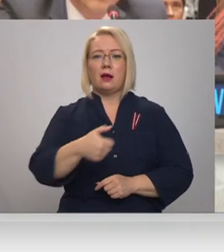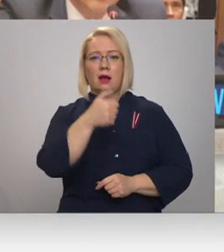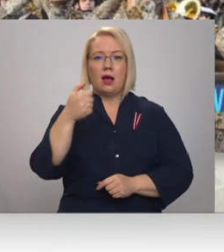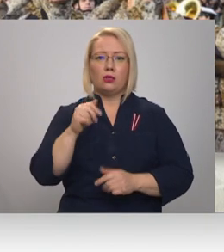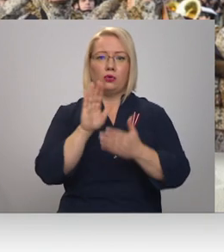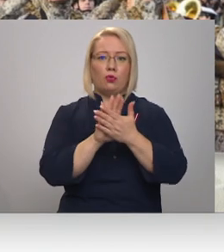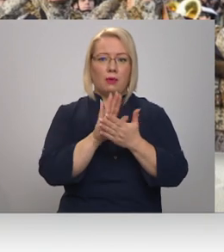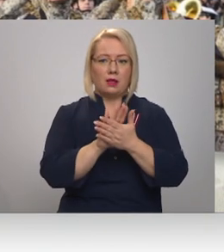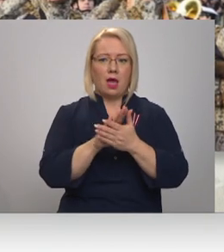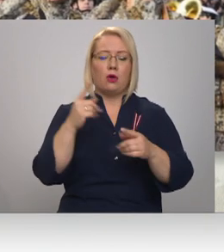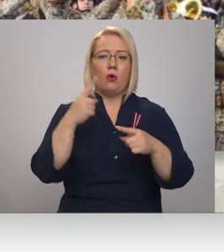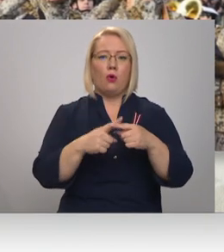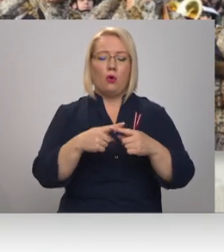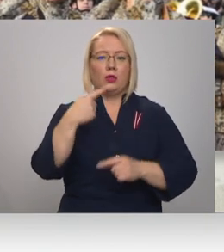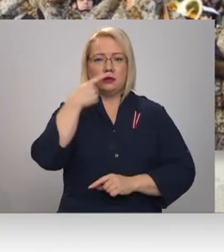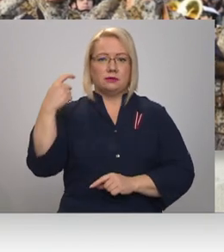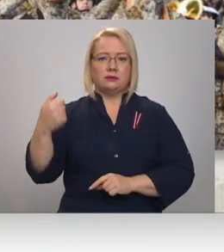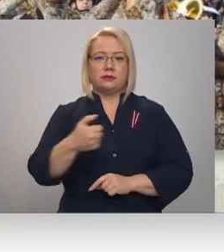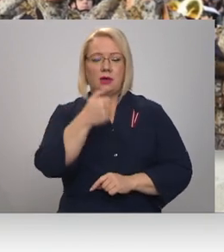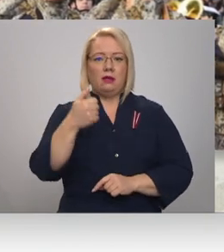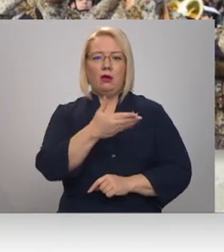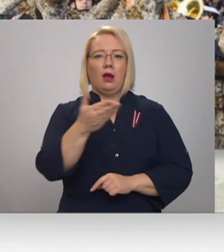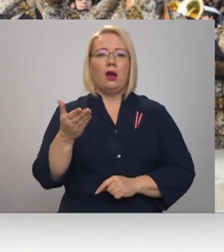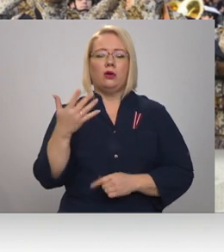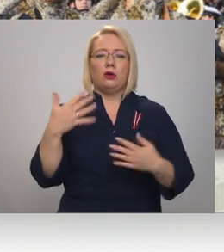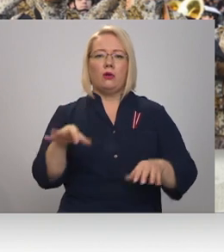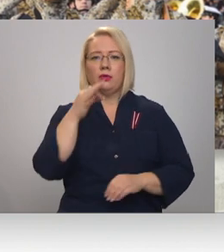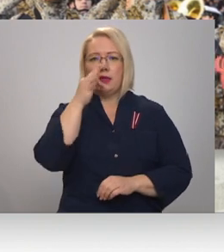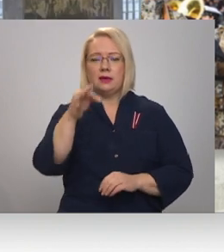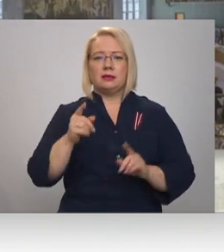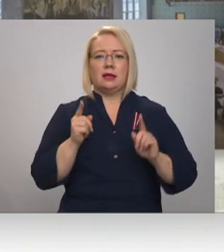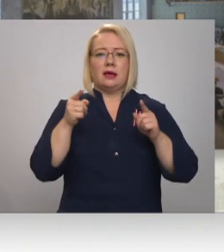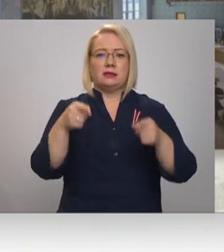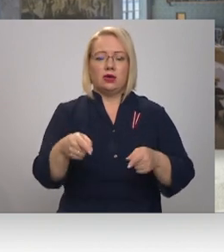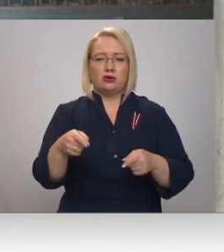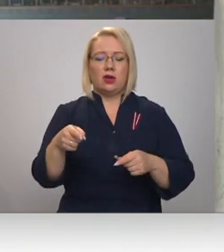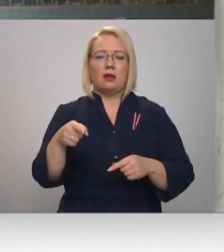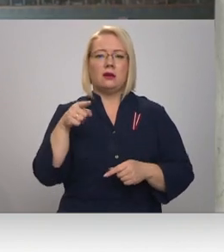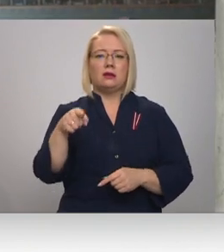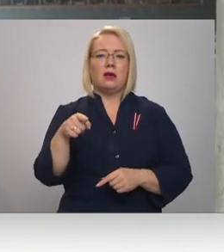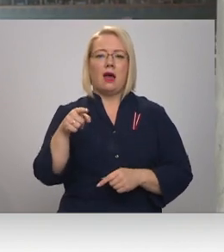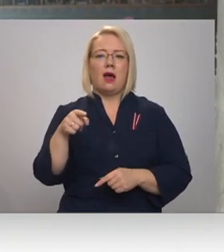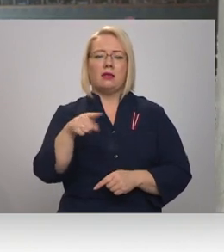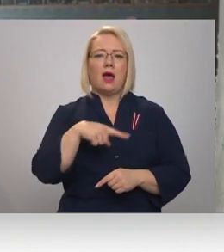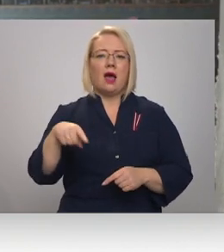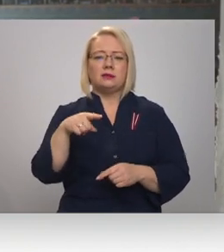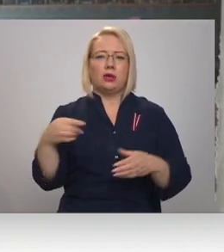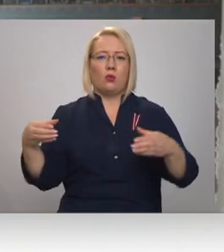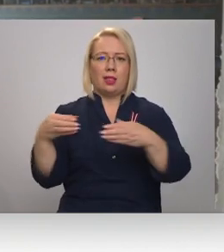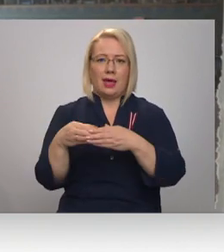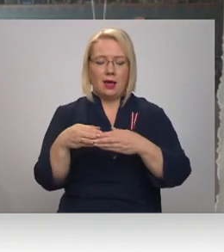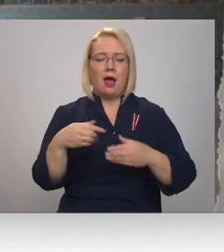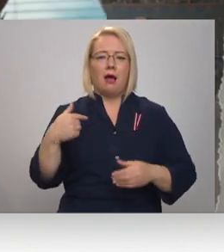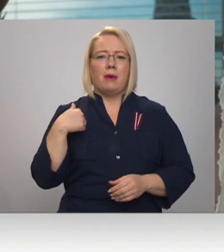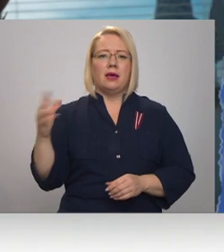jubilēju. 100 gadu, kā jūs pieminējāt, iestājušanas nācija līgā. Līdz ar to mēs